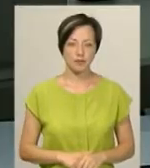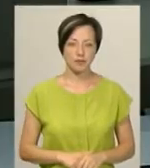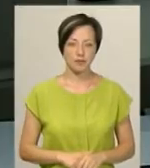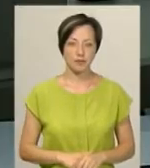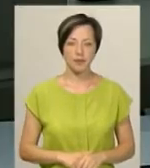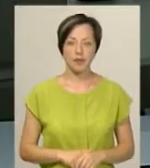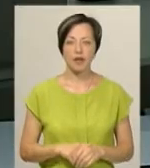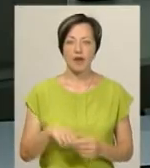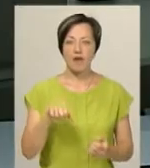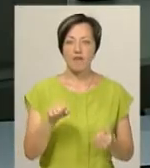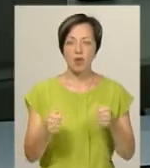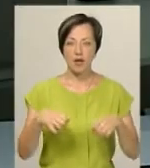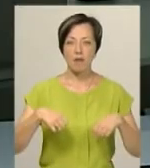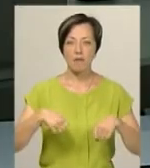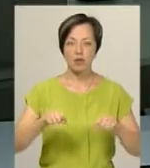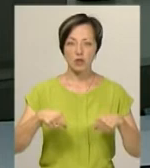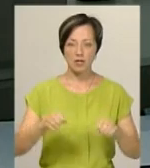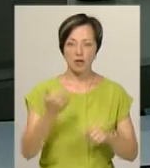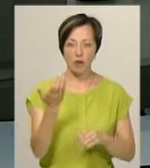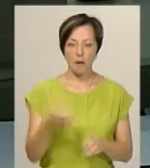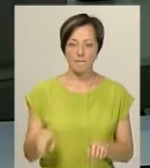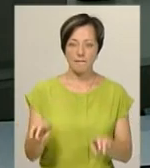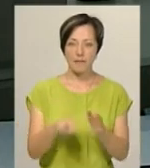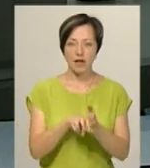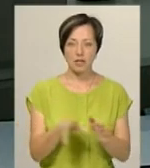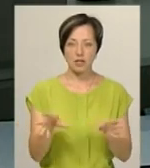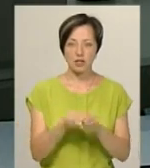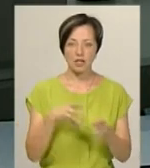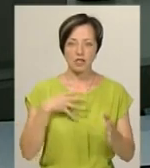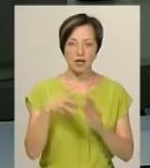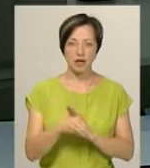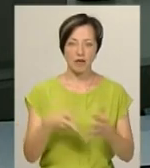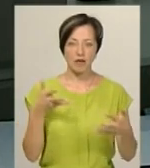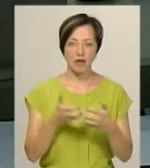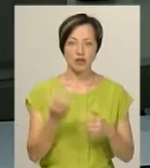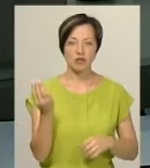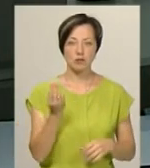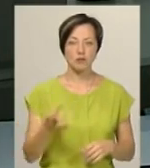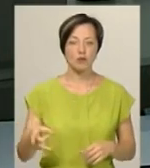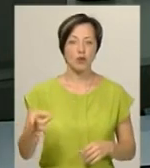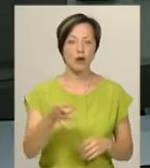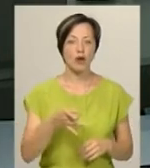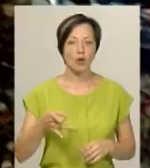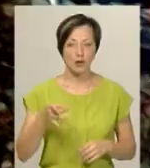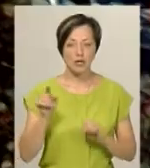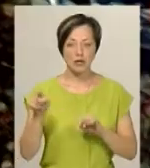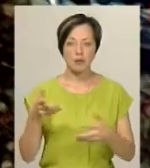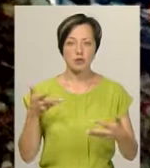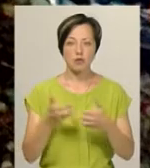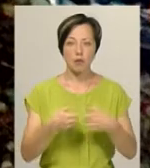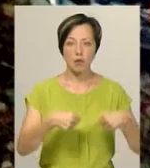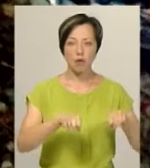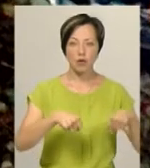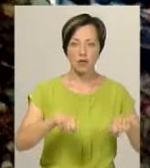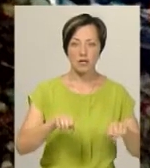Водій мотоцикла та його пасажир загинули сьогодні вночі в дорожньо-транспортній пригоді в Шепетівському районі. Там зіштовхнулися